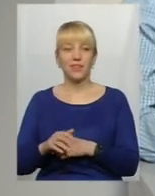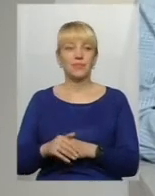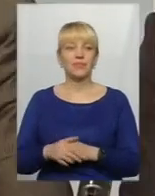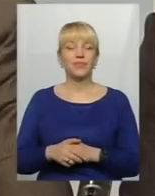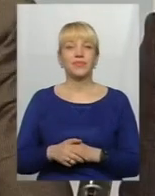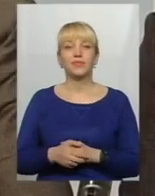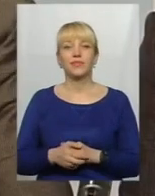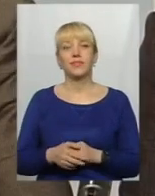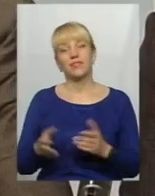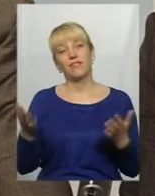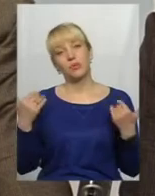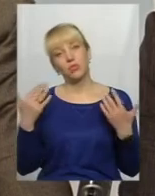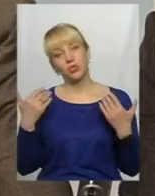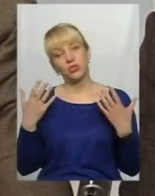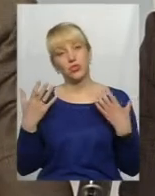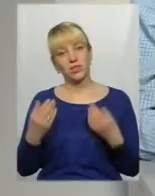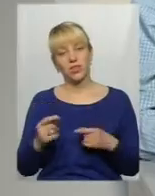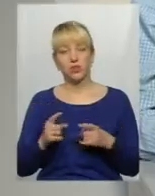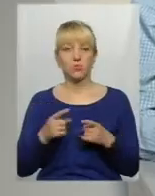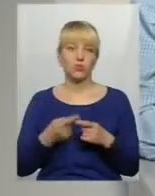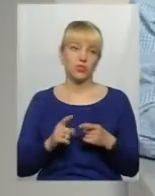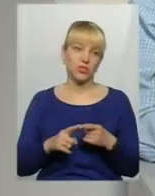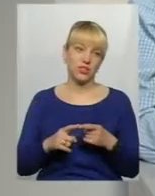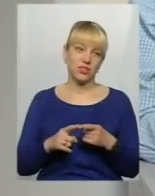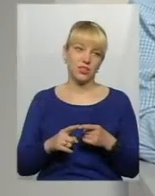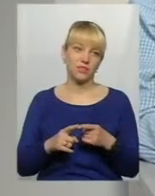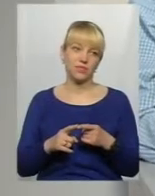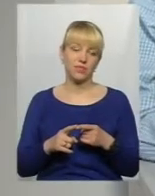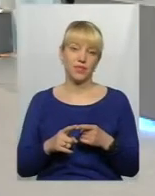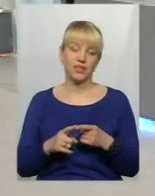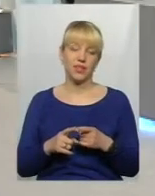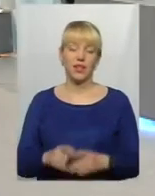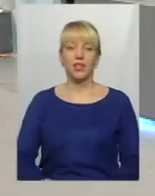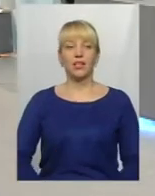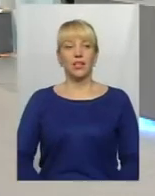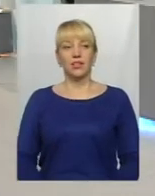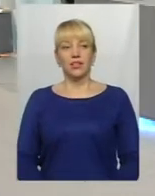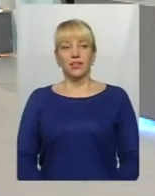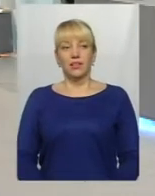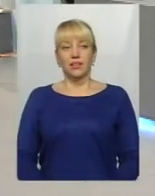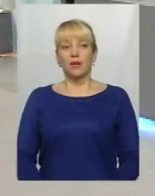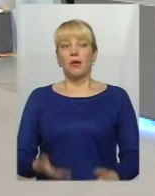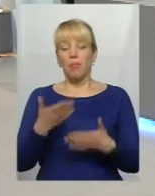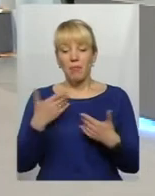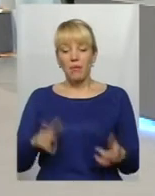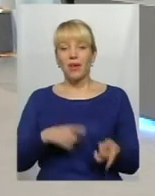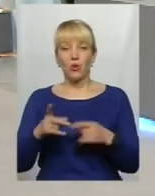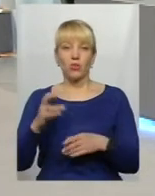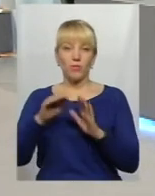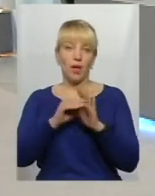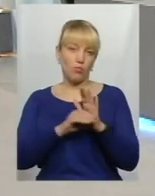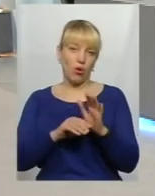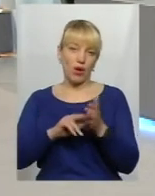відпочинку день. тому що це є... тут така цікава ідея. Ну, знову ж таки, переходимо на прагматизм.